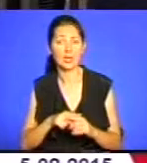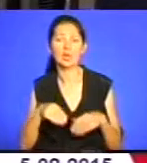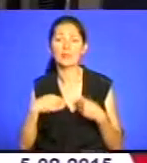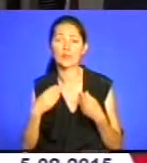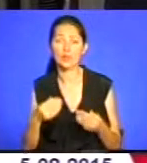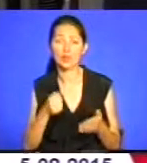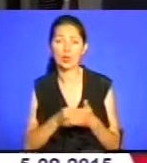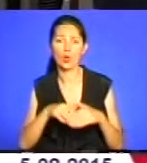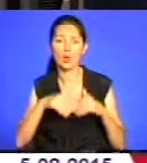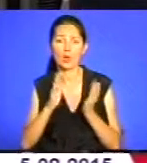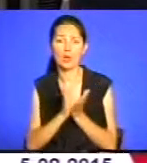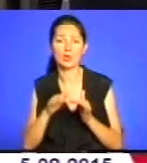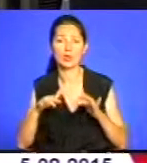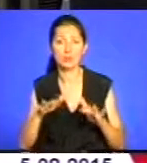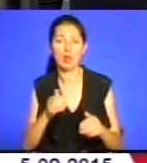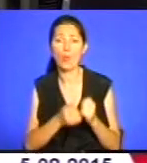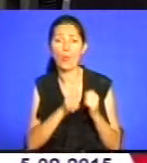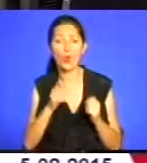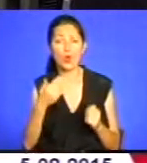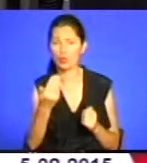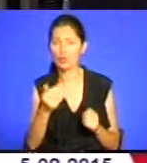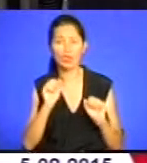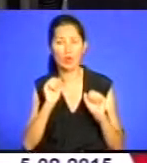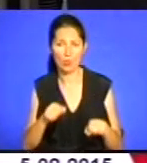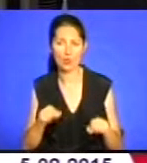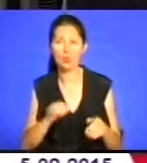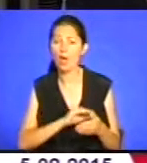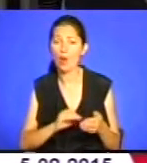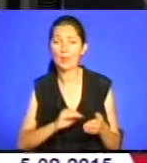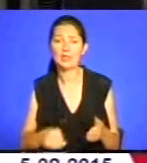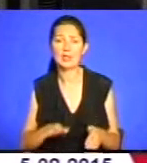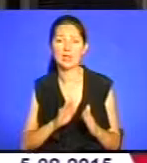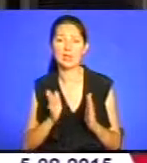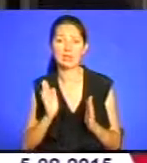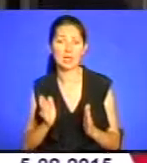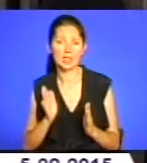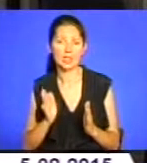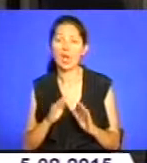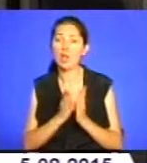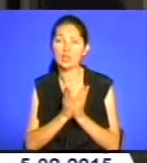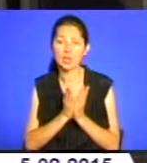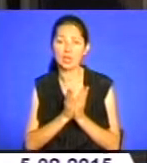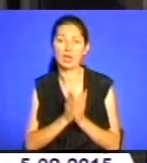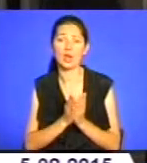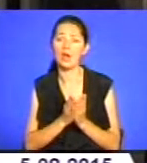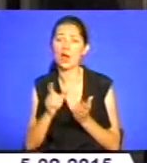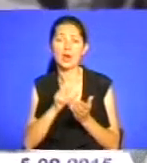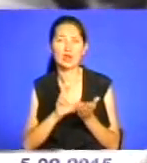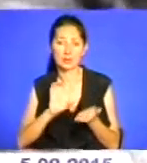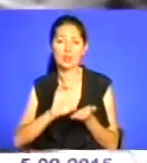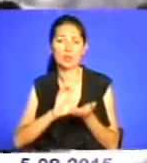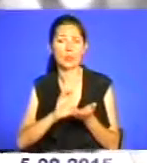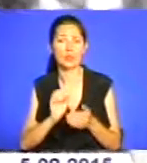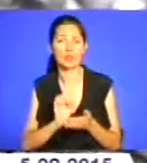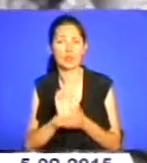героєм, чи вартим такої уваги, тому що сьогодні спостерігаю за